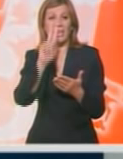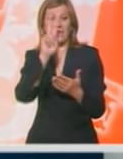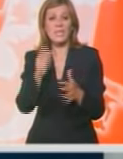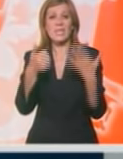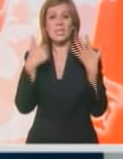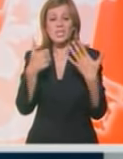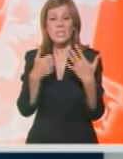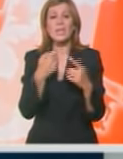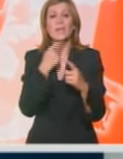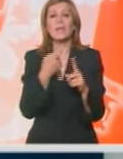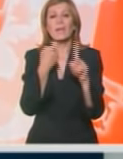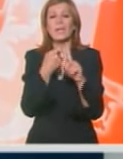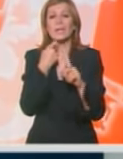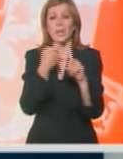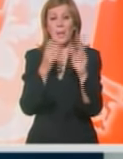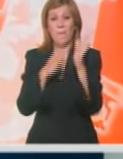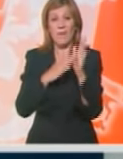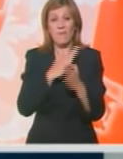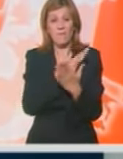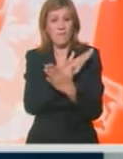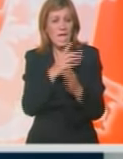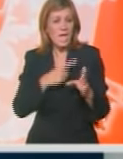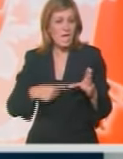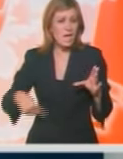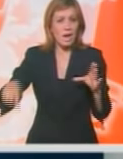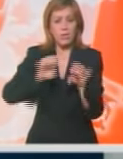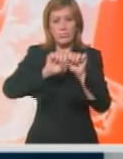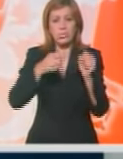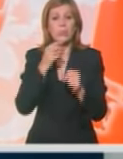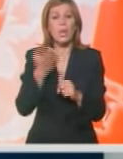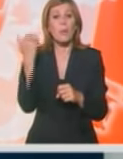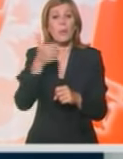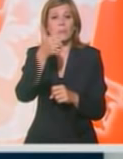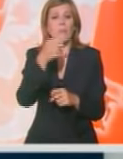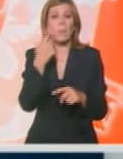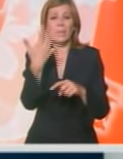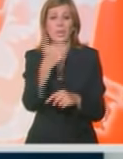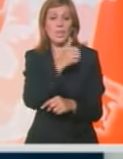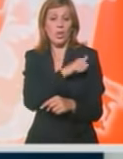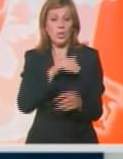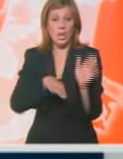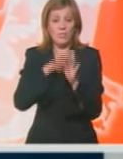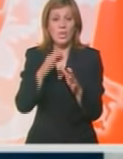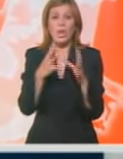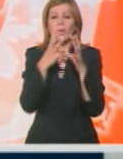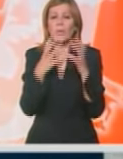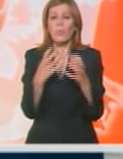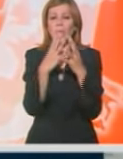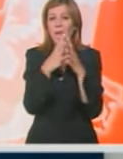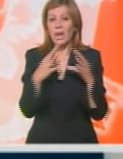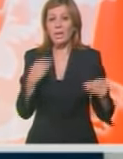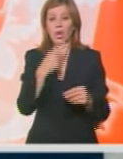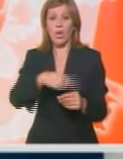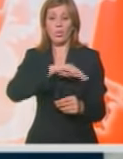kvadratnih kilometara, najveći na Arktiku u poslednjih pola stoleća. Topljenje leda odgovorno je za